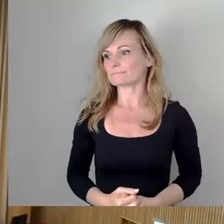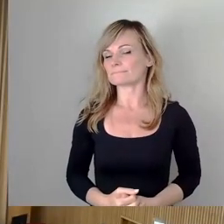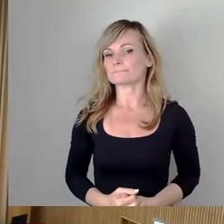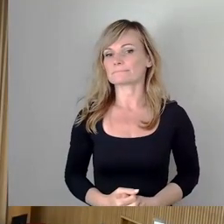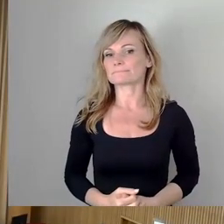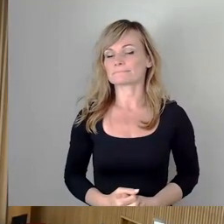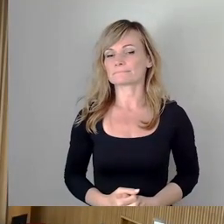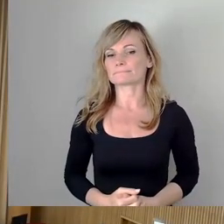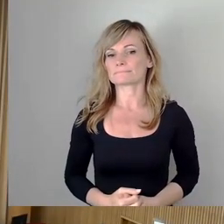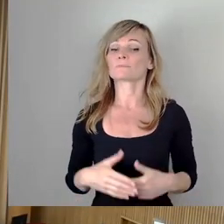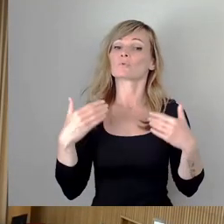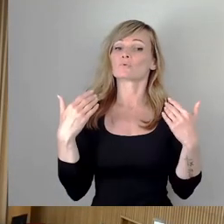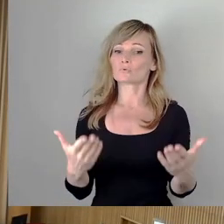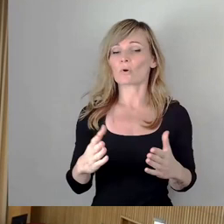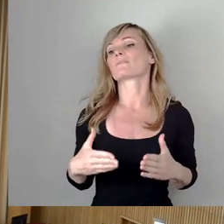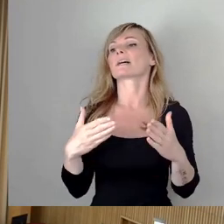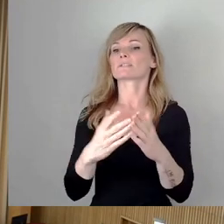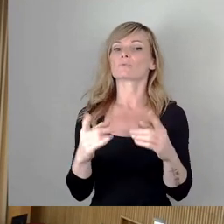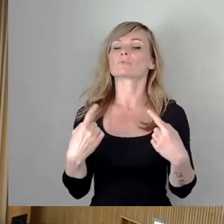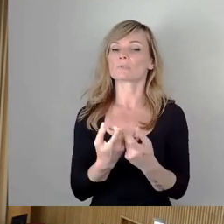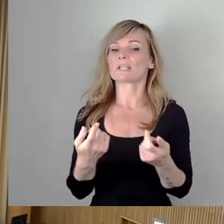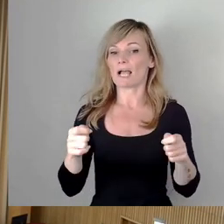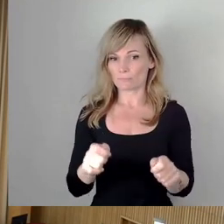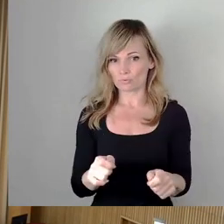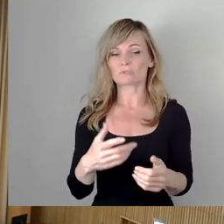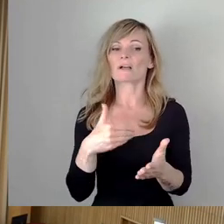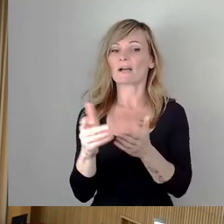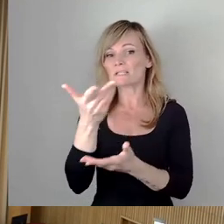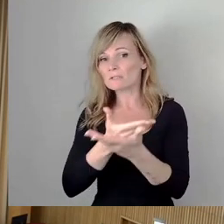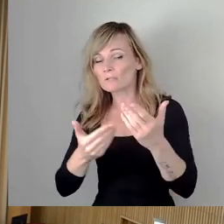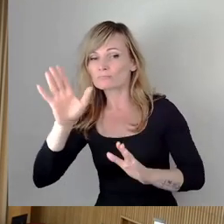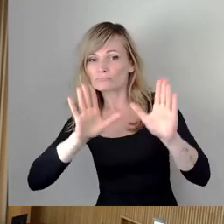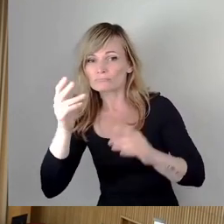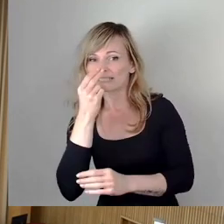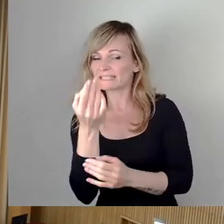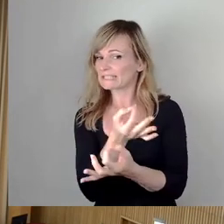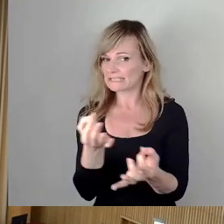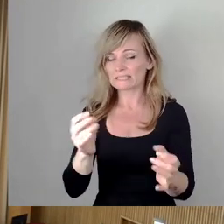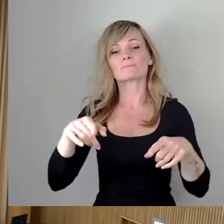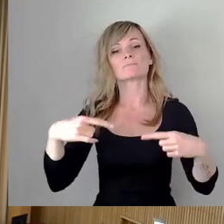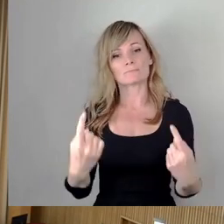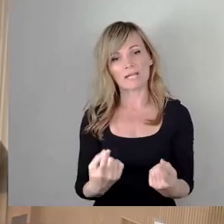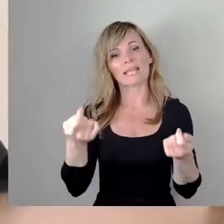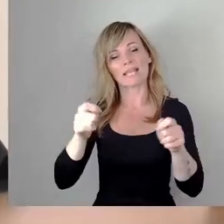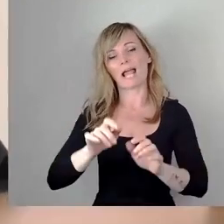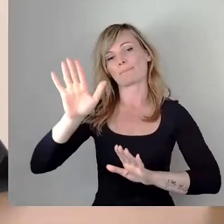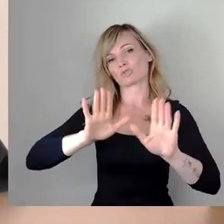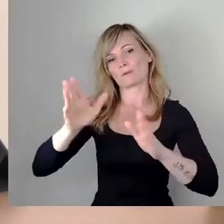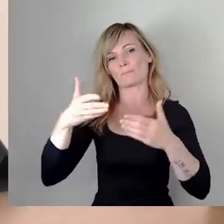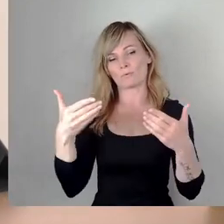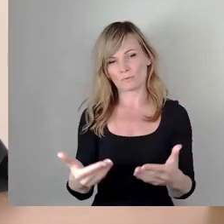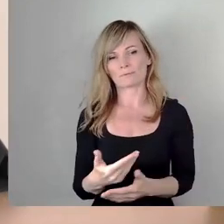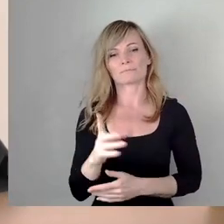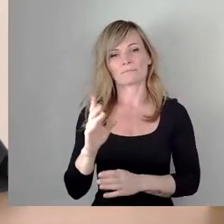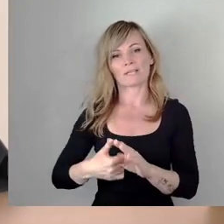So, damit ist die Fraktionsrunde abgeschlossen. Weitere Wortmeldungen sehe ich nicht. Dann kämen wir zur Abstimmung über den federführenden